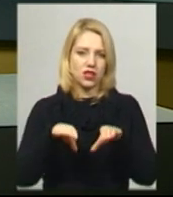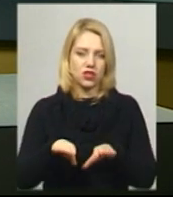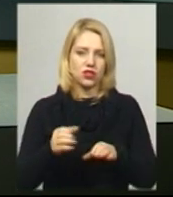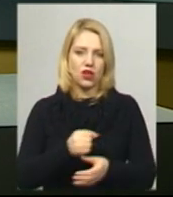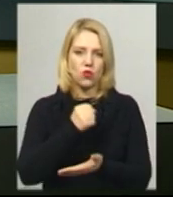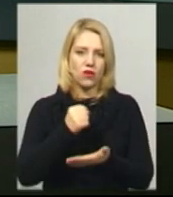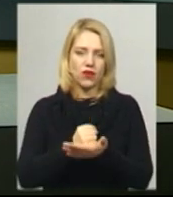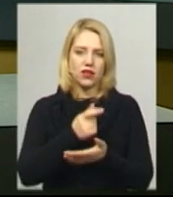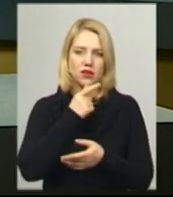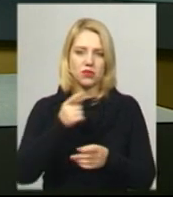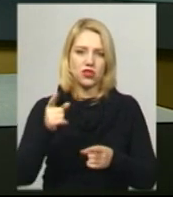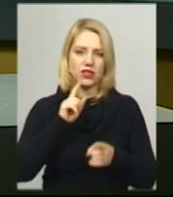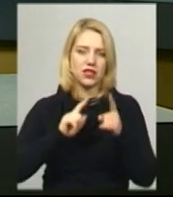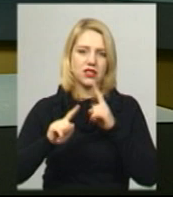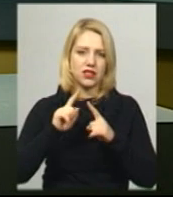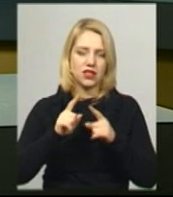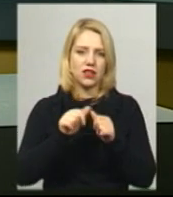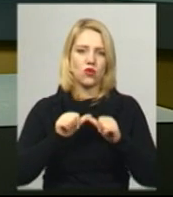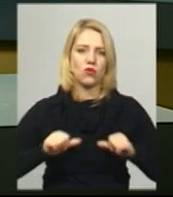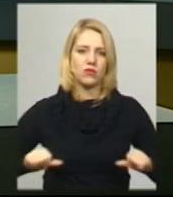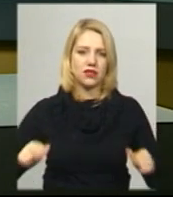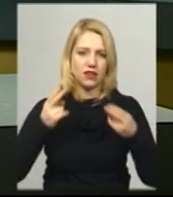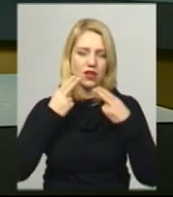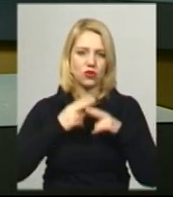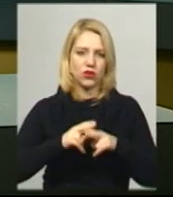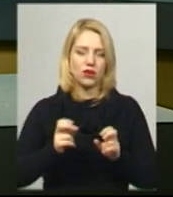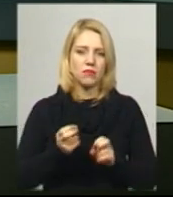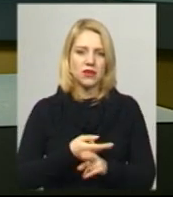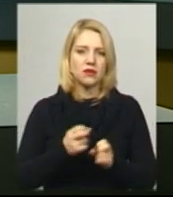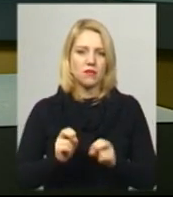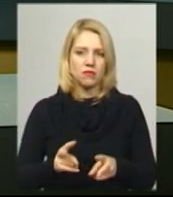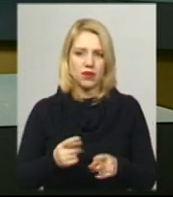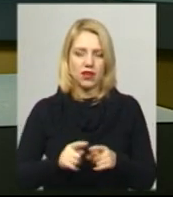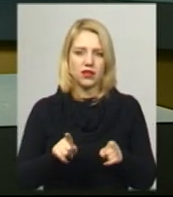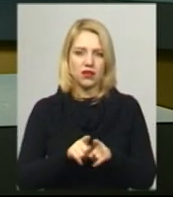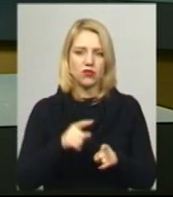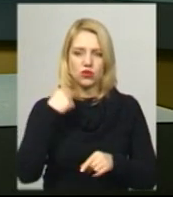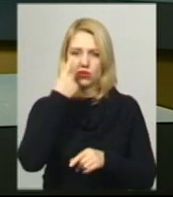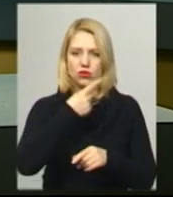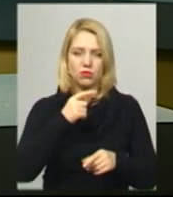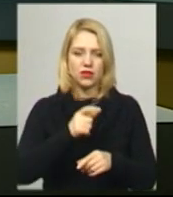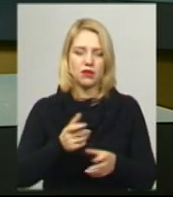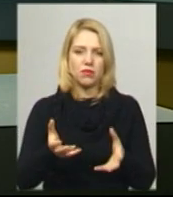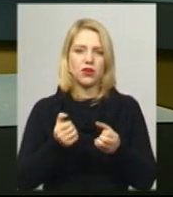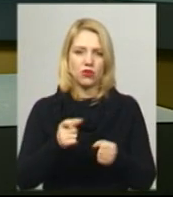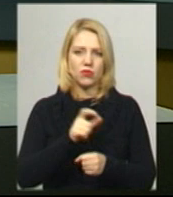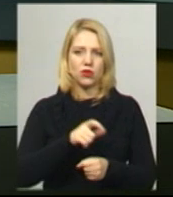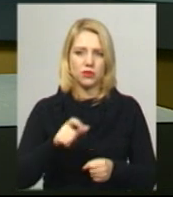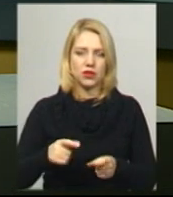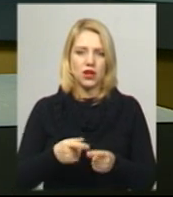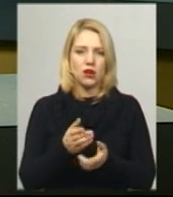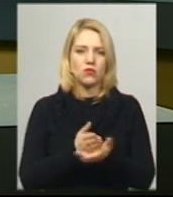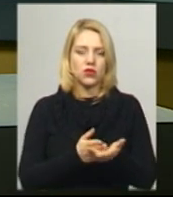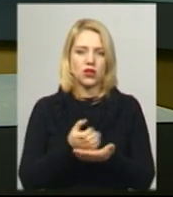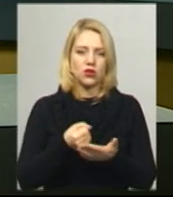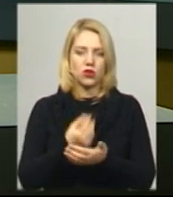час засідання комісії з техногенної безпеки та надзвичайних ситуацій. Також особисті прийоми громадян посадовцями Хмельницької міської ради до